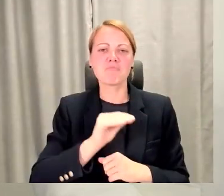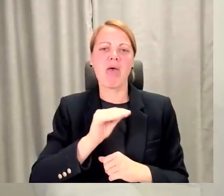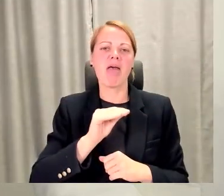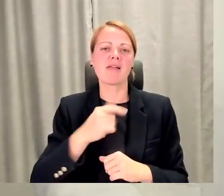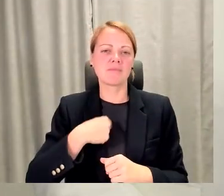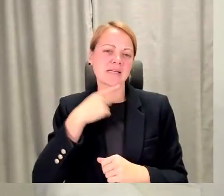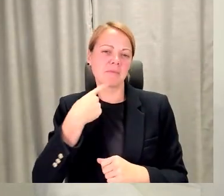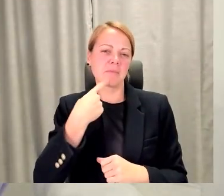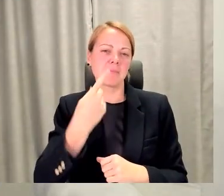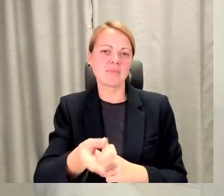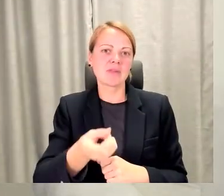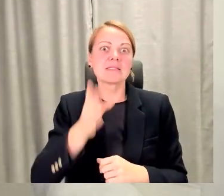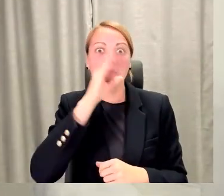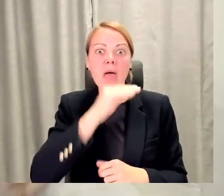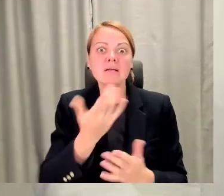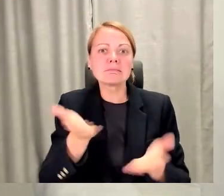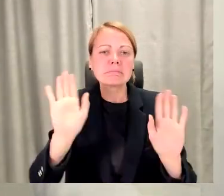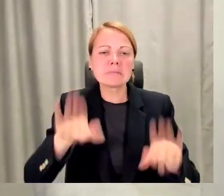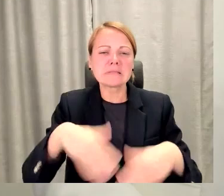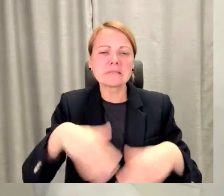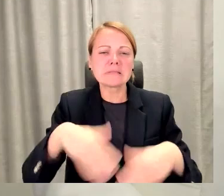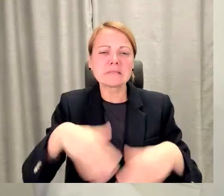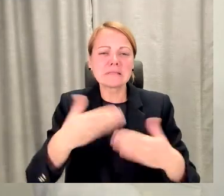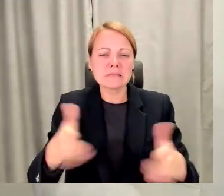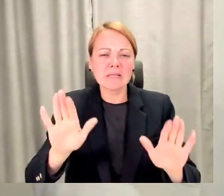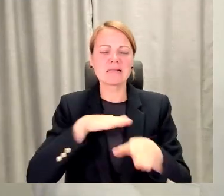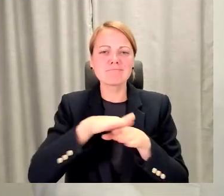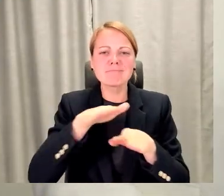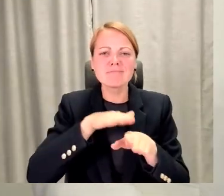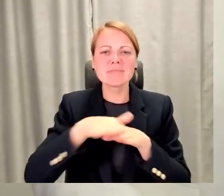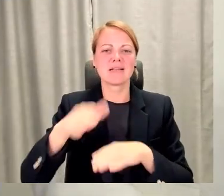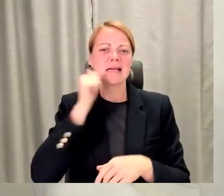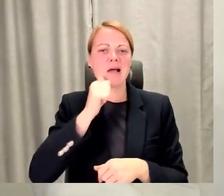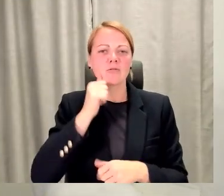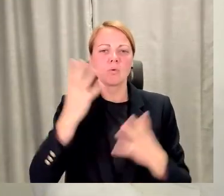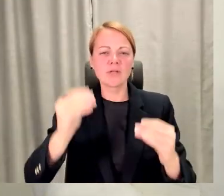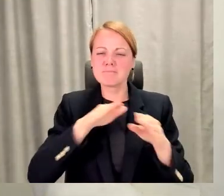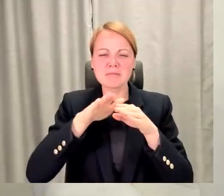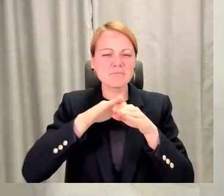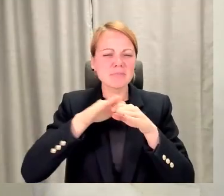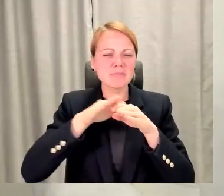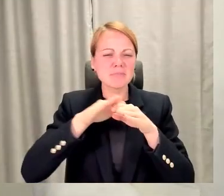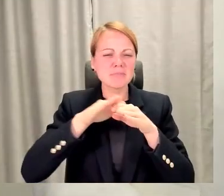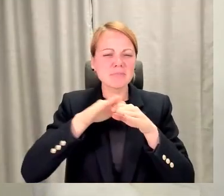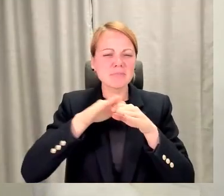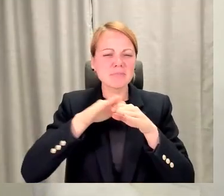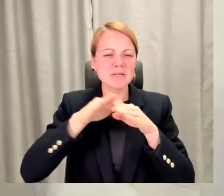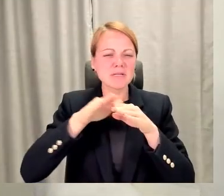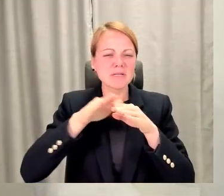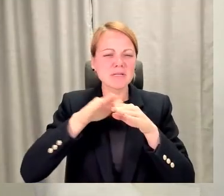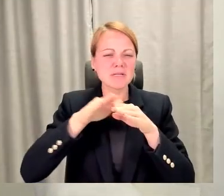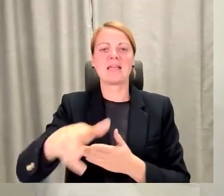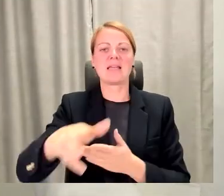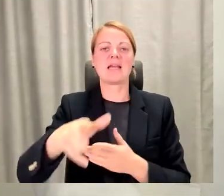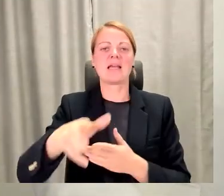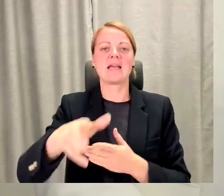darīt, lai tu sevi piepildītu no tā katru dienu, pilnu, pilnu līdz augšņai. Un tad var iet un likt sevi lietā. Un